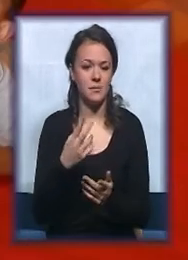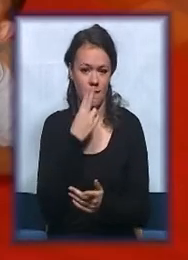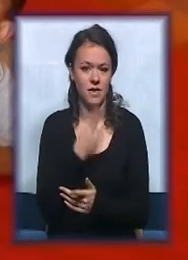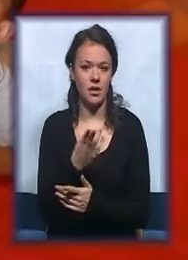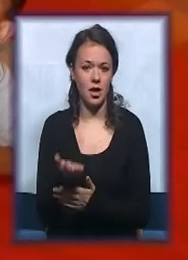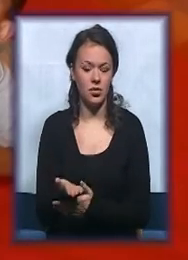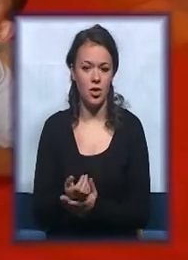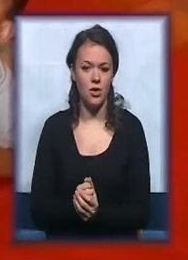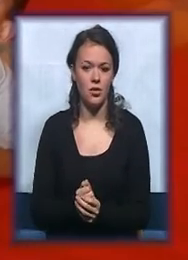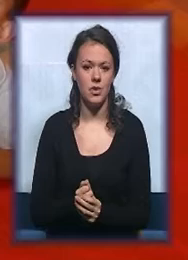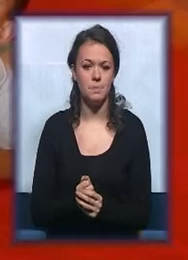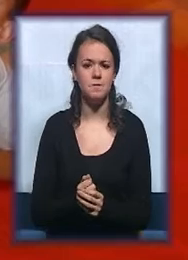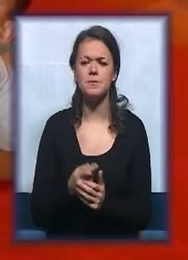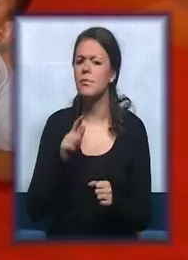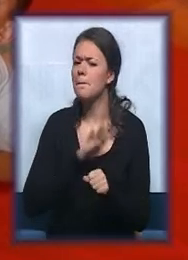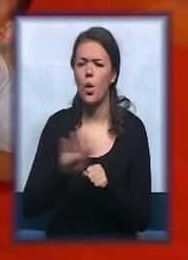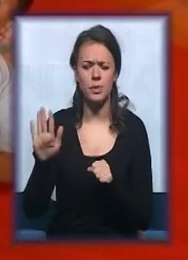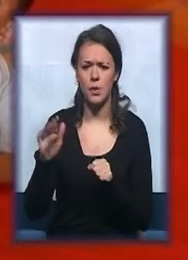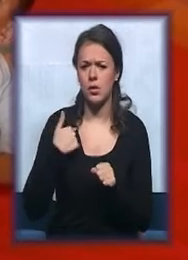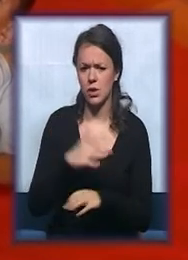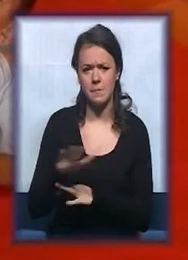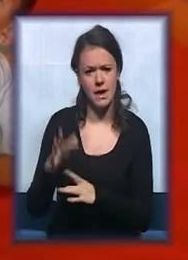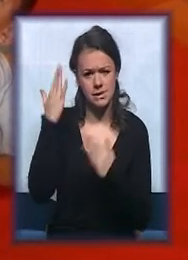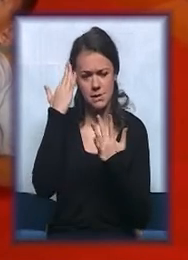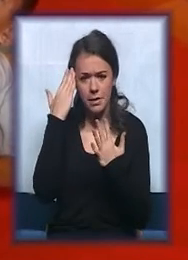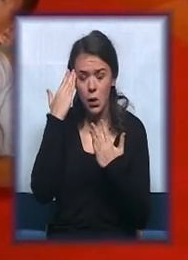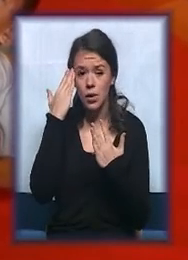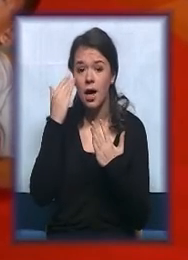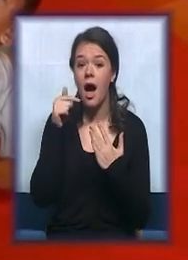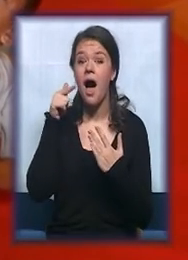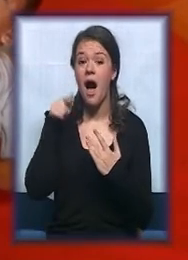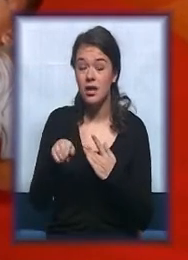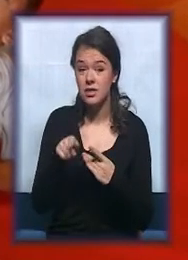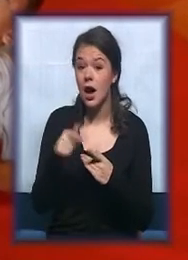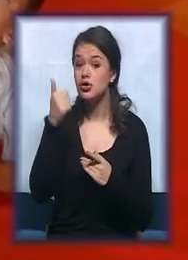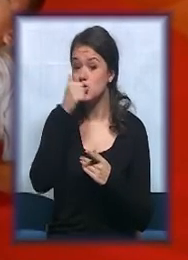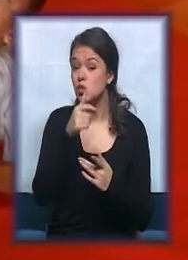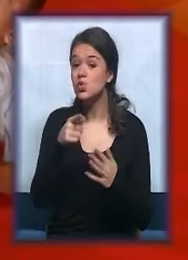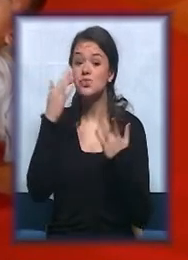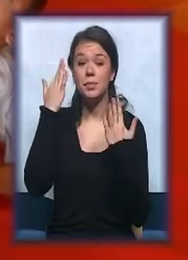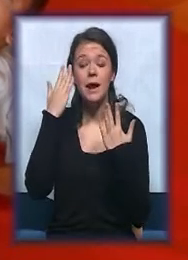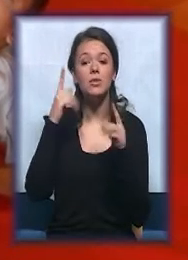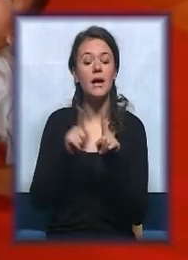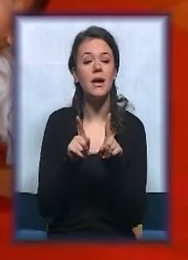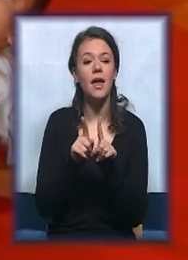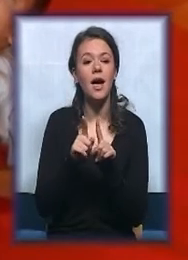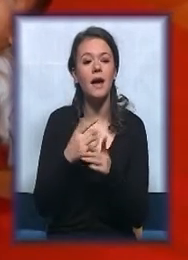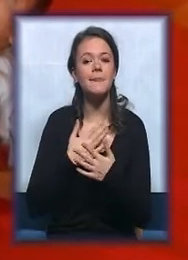videli. Potpuno su nam deca zbrinuta, a to što su zbrinutna je iz